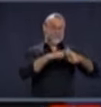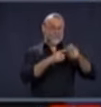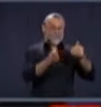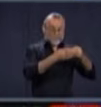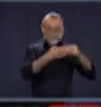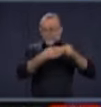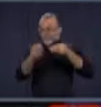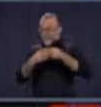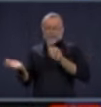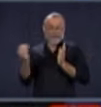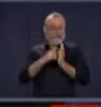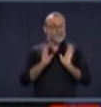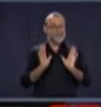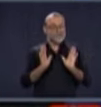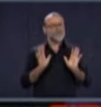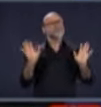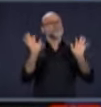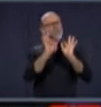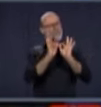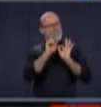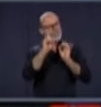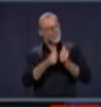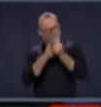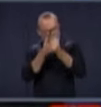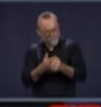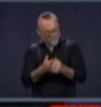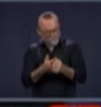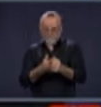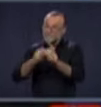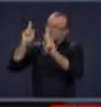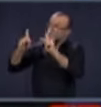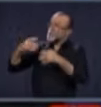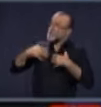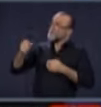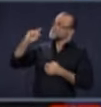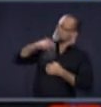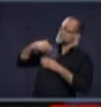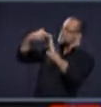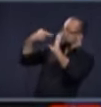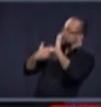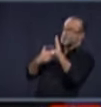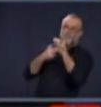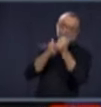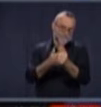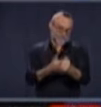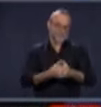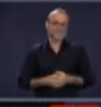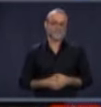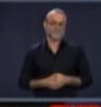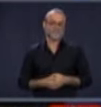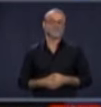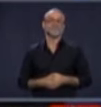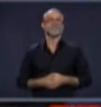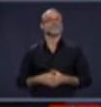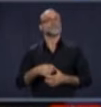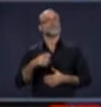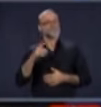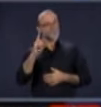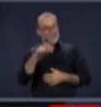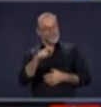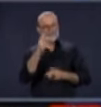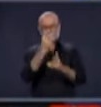devoir mettre un frein à la réouverture, nous devons suivre les directives de la santé publique. Nous